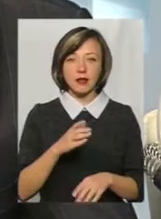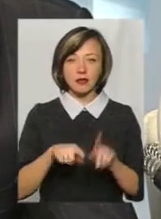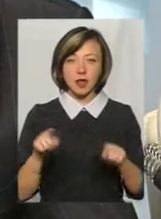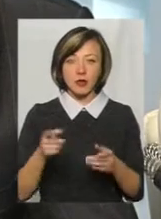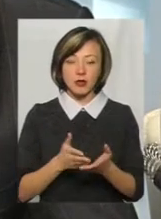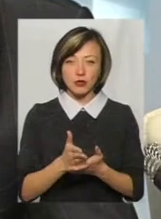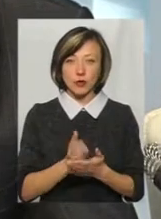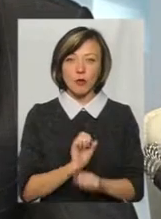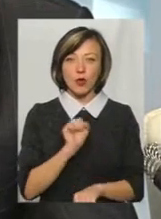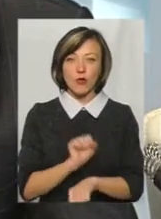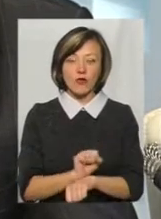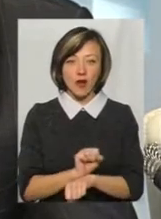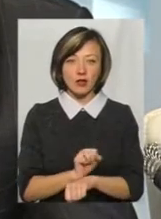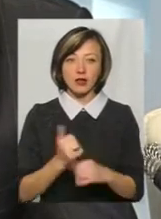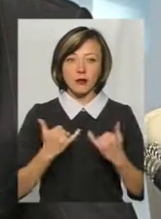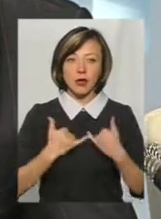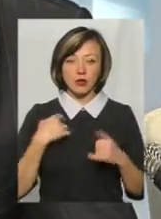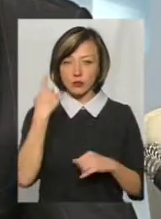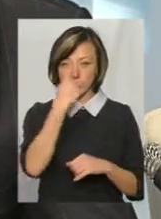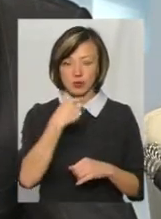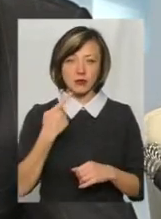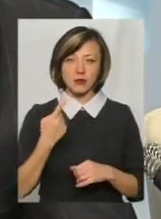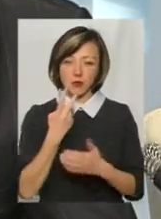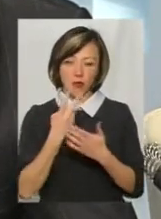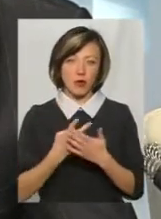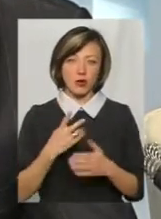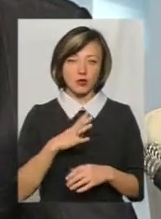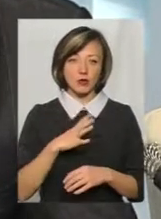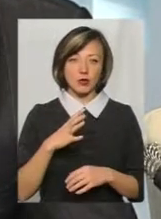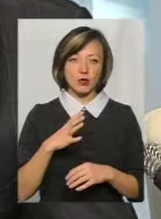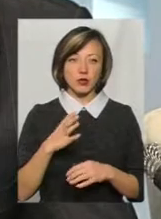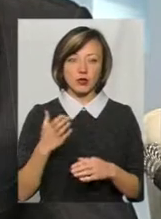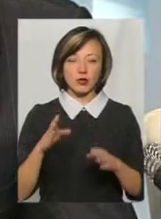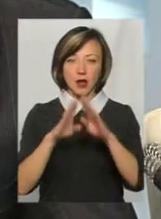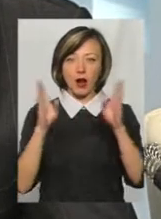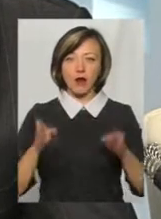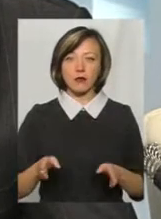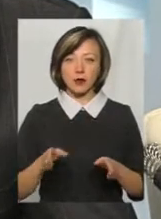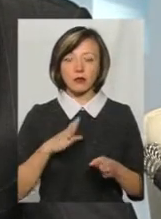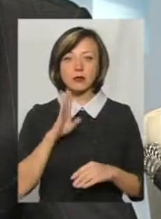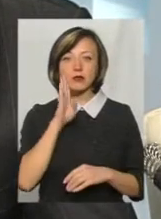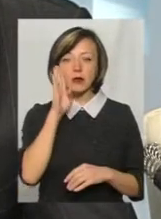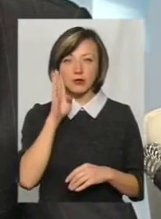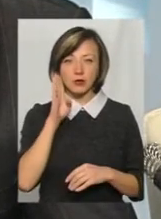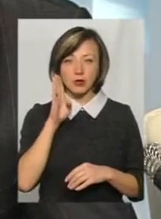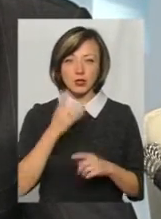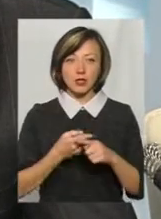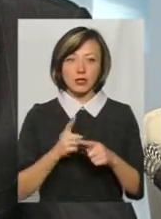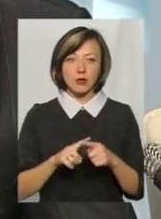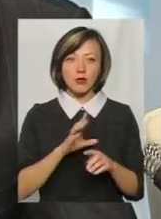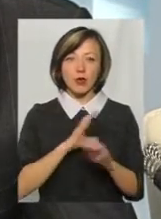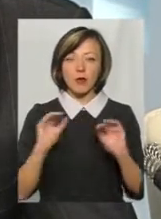про те, що блокувалися. Для мене особисто показовим були ті рамки, які стояли зранку. Це було